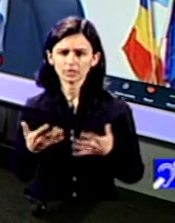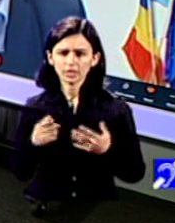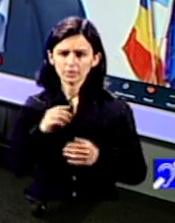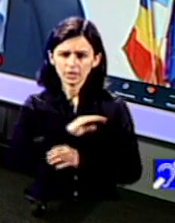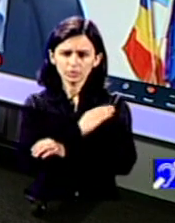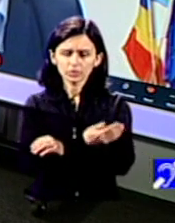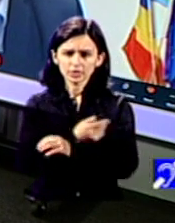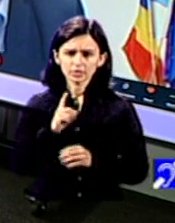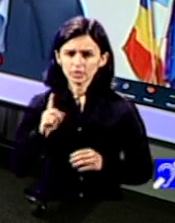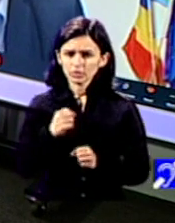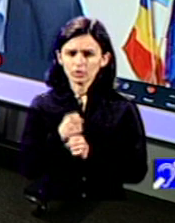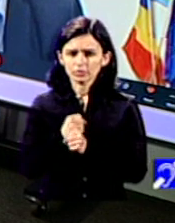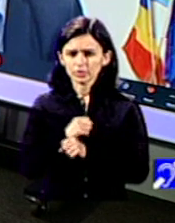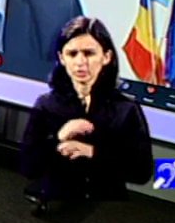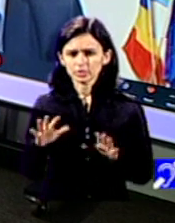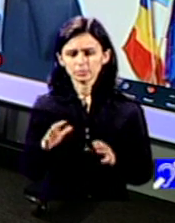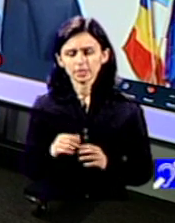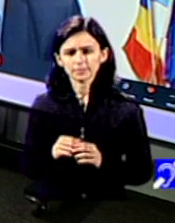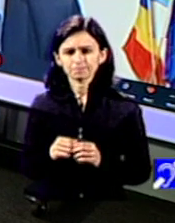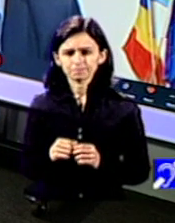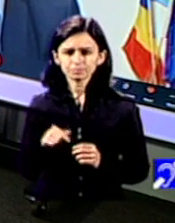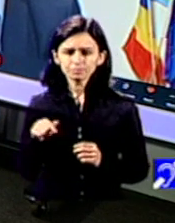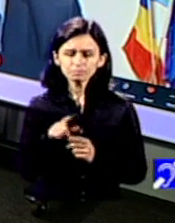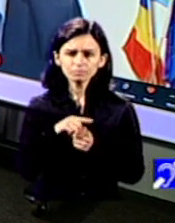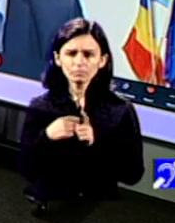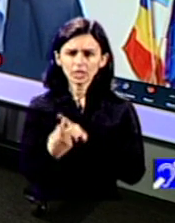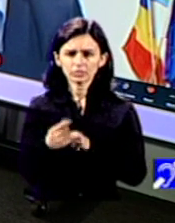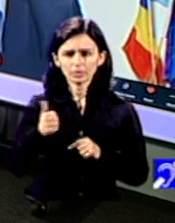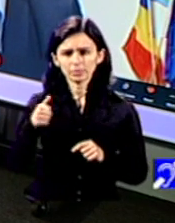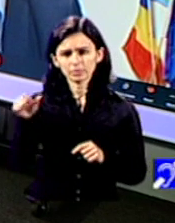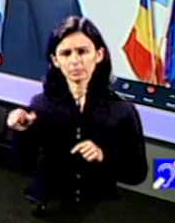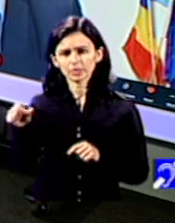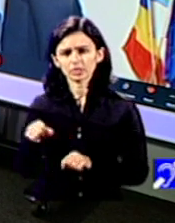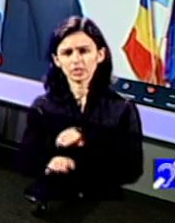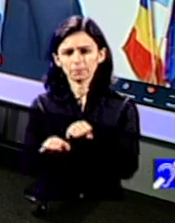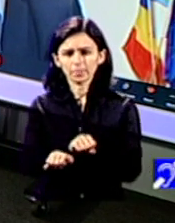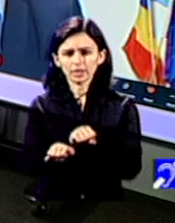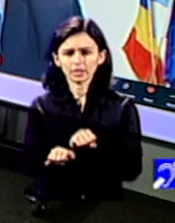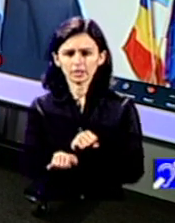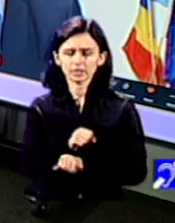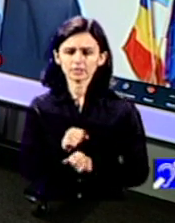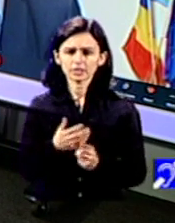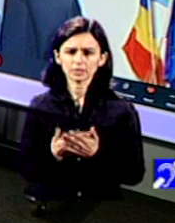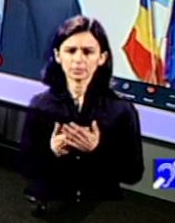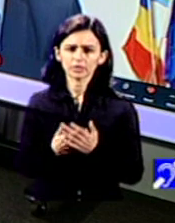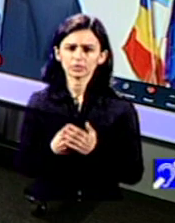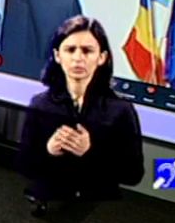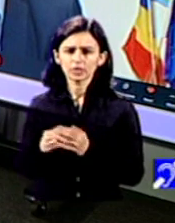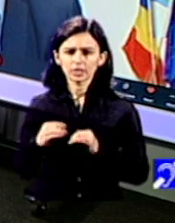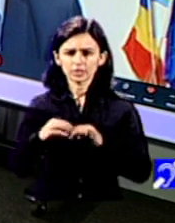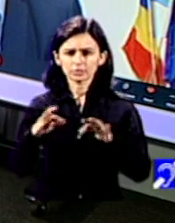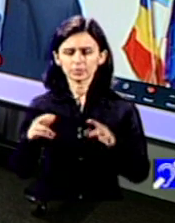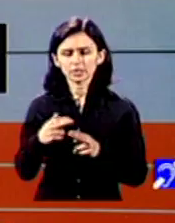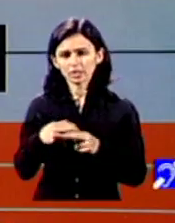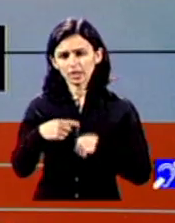potriva adaugă și mai multă vulnerabilitate și iată îl transformă în primul condamnat cu închisoare cu executare pentru zădărnicirea combaterii